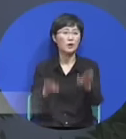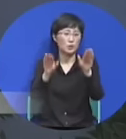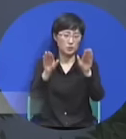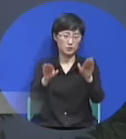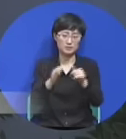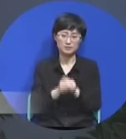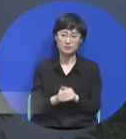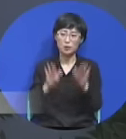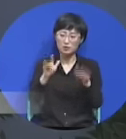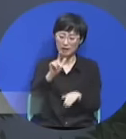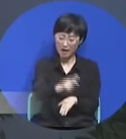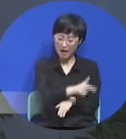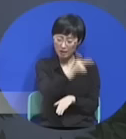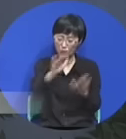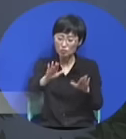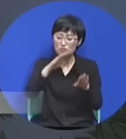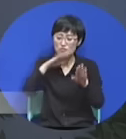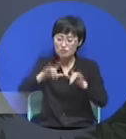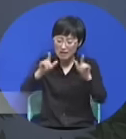오늘만이라도 기도하세요